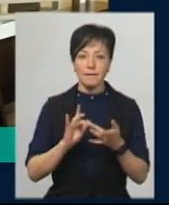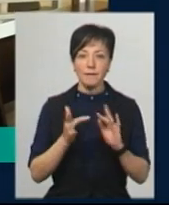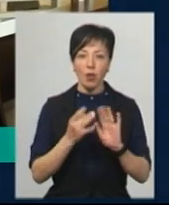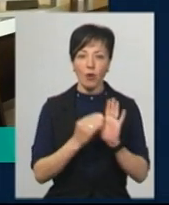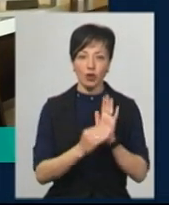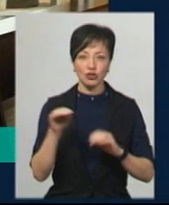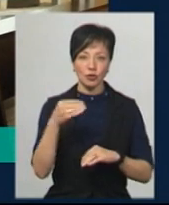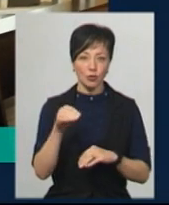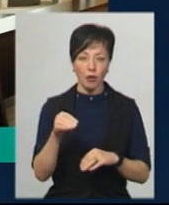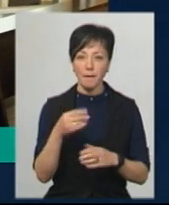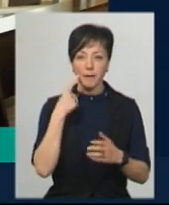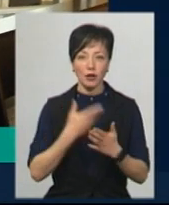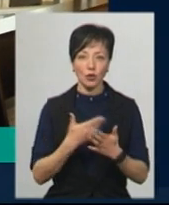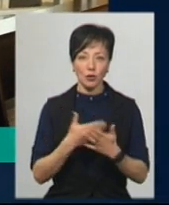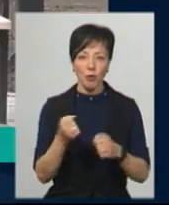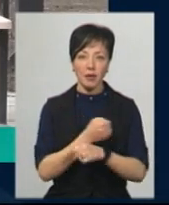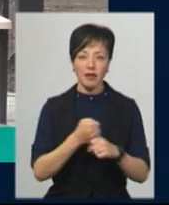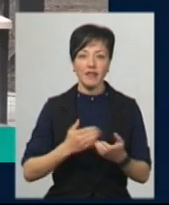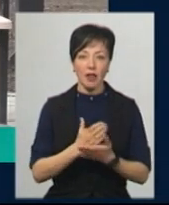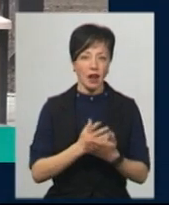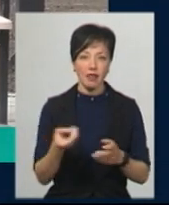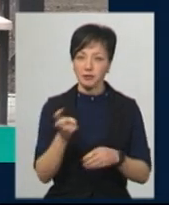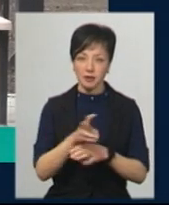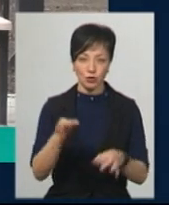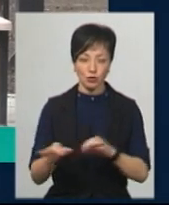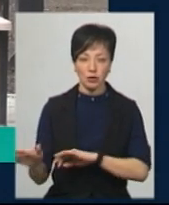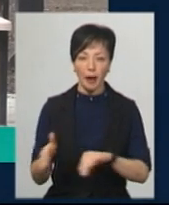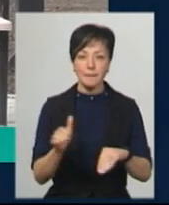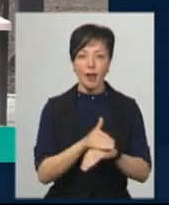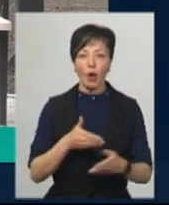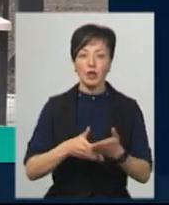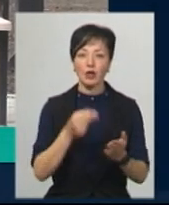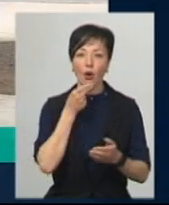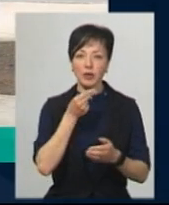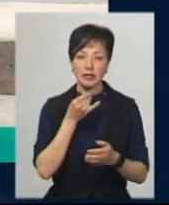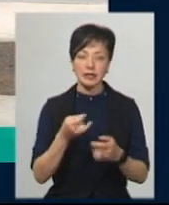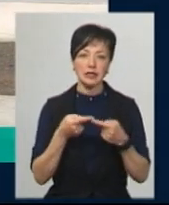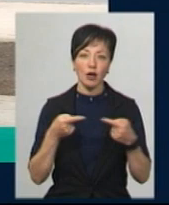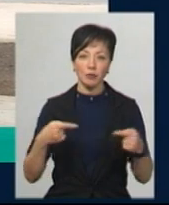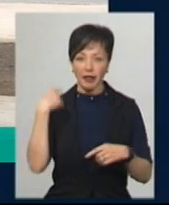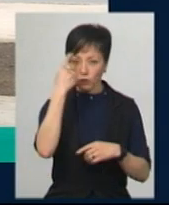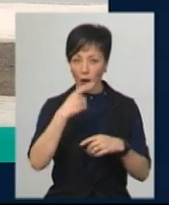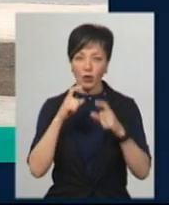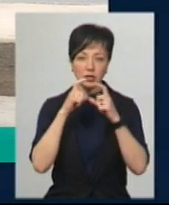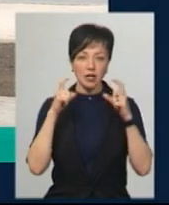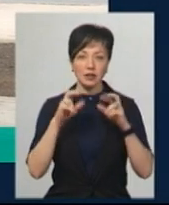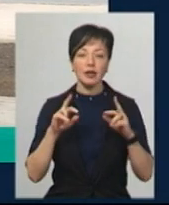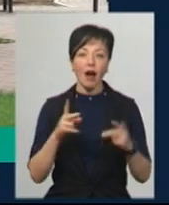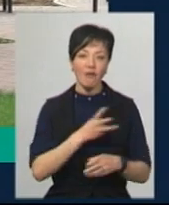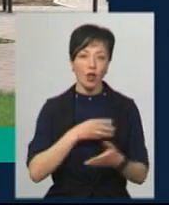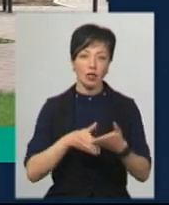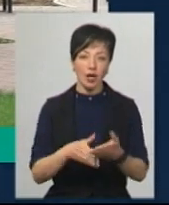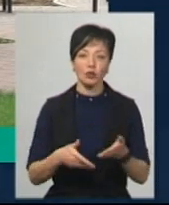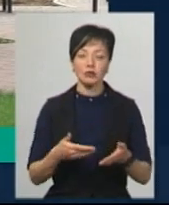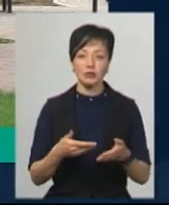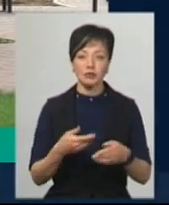ветерана, не з'явився на чергове судове засідання. Благодінні обіди та засоби індивідуального захисту. Як в період карантину волонтери допомагають